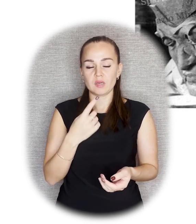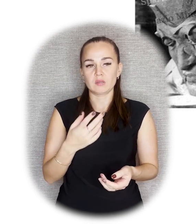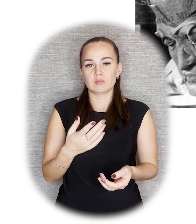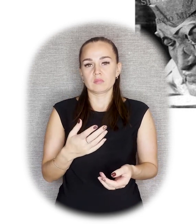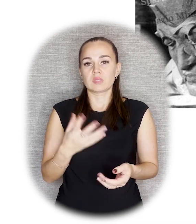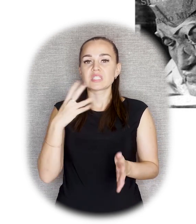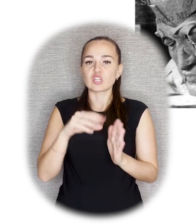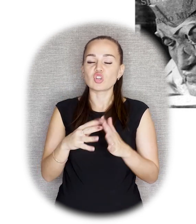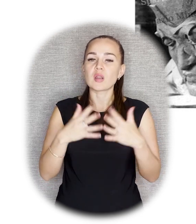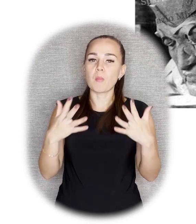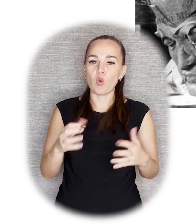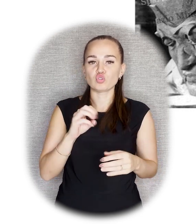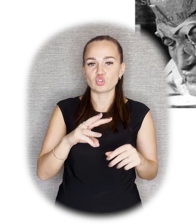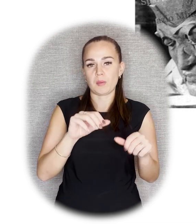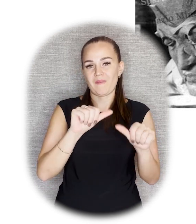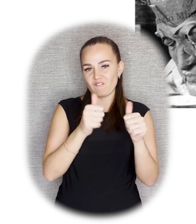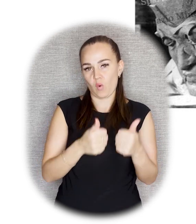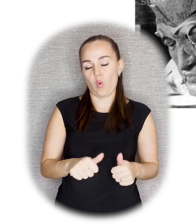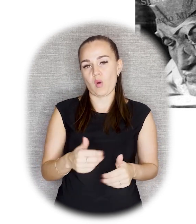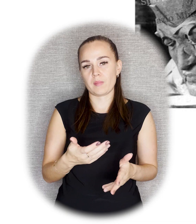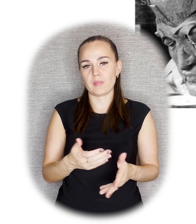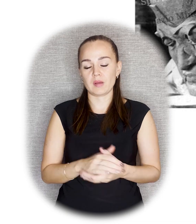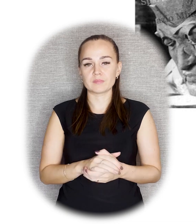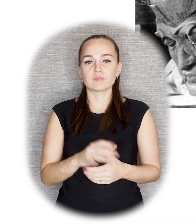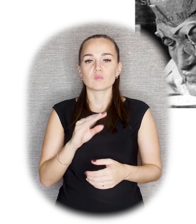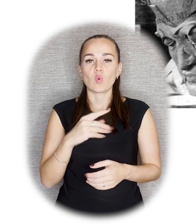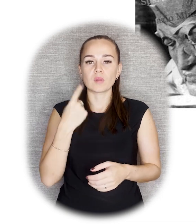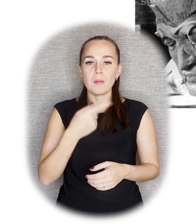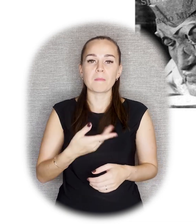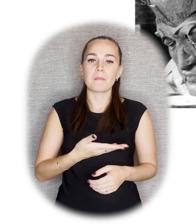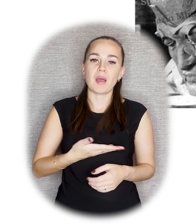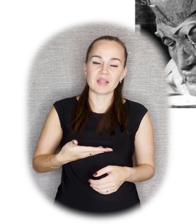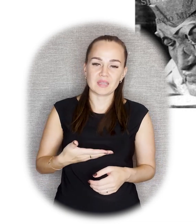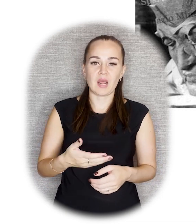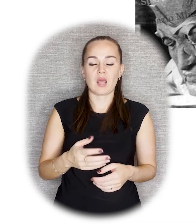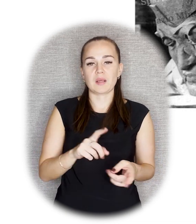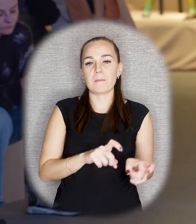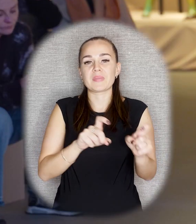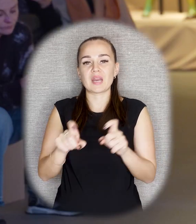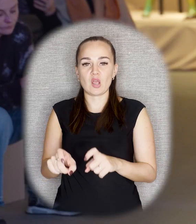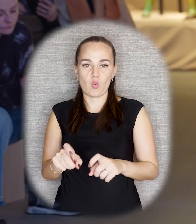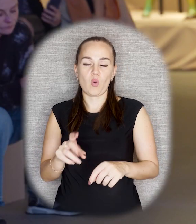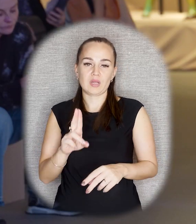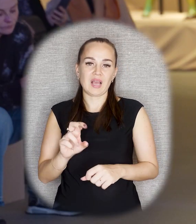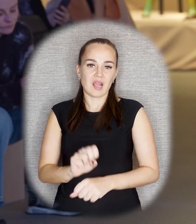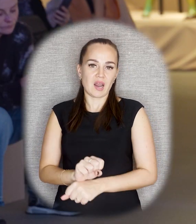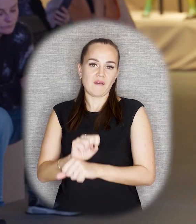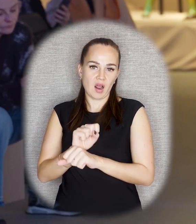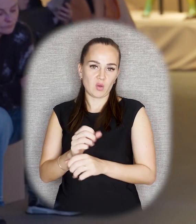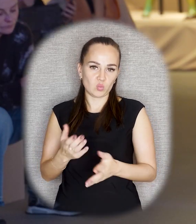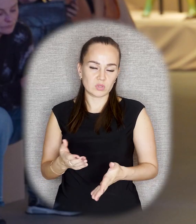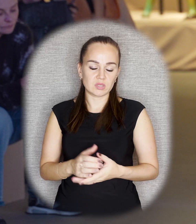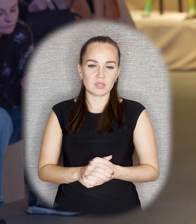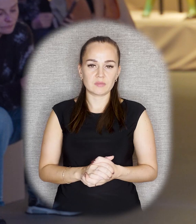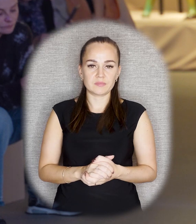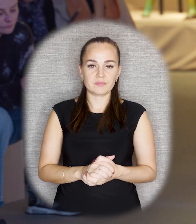превалирует над формой, потому что просто автор переходит от портрета конкретного исторического лица к такой репрезентации революции.